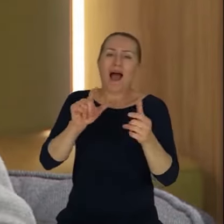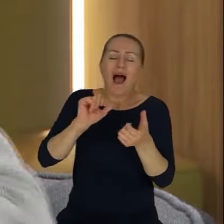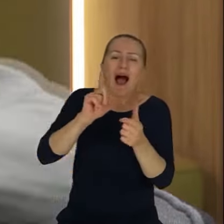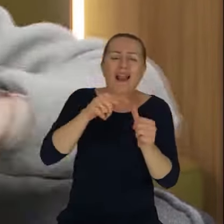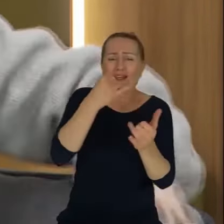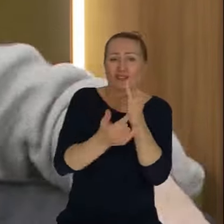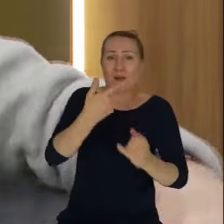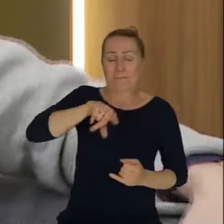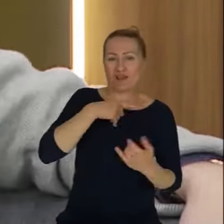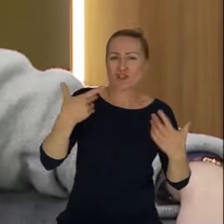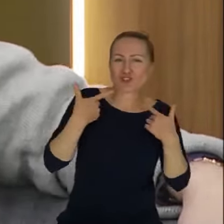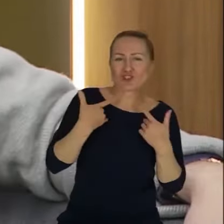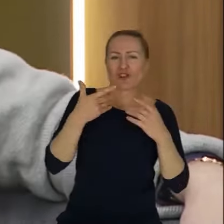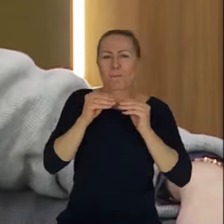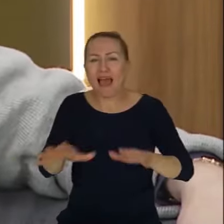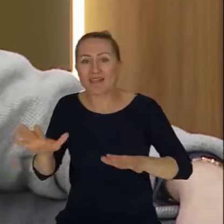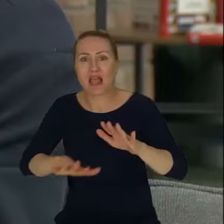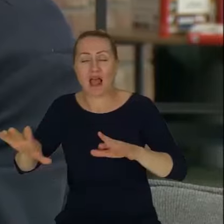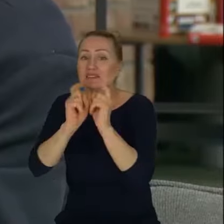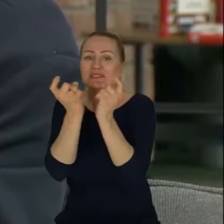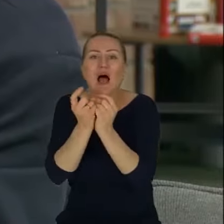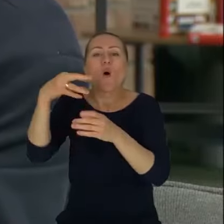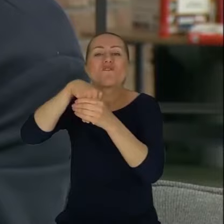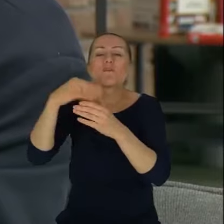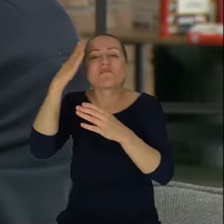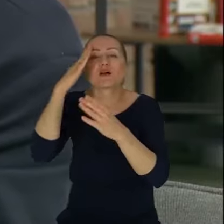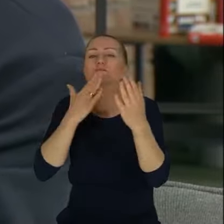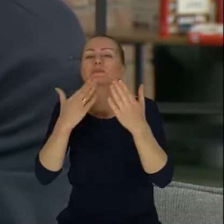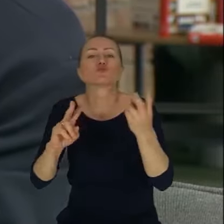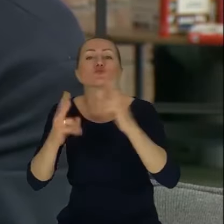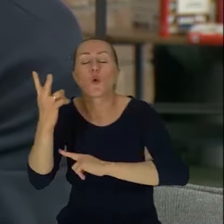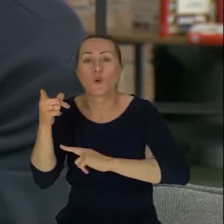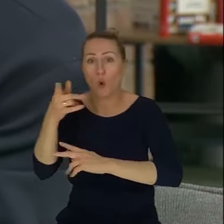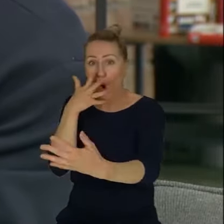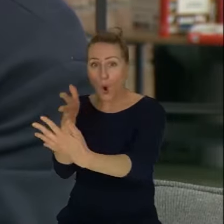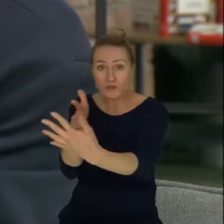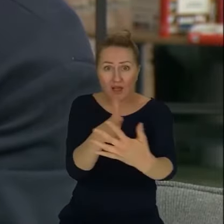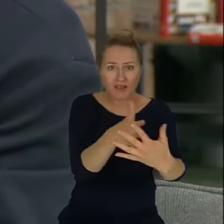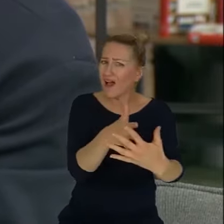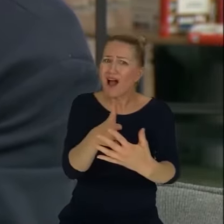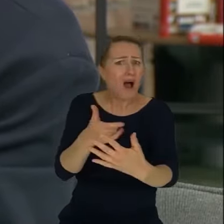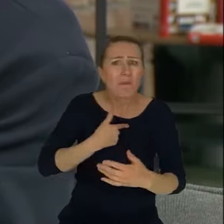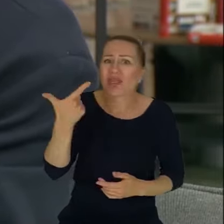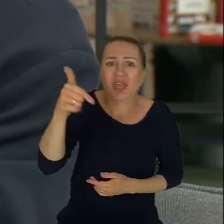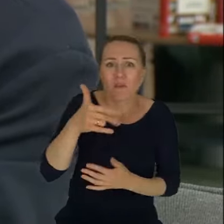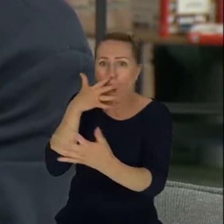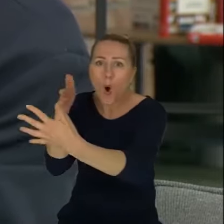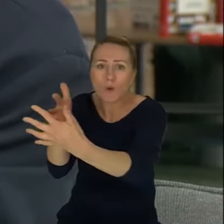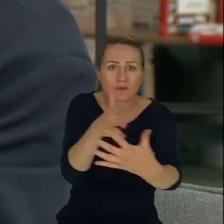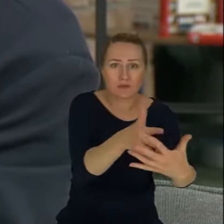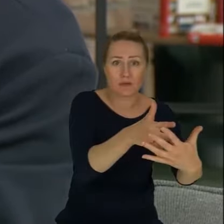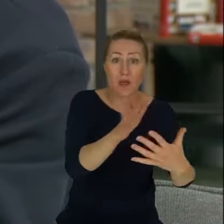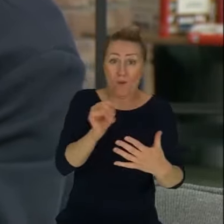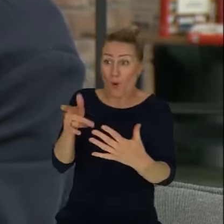oparte w ogromnej mierze na sądach. W normalnym życiu powinniśmy się uczyć nieosądzania, ponieważ to jest forma w jakimś sensie, przepraszam, przemocy.